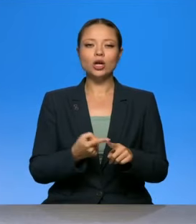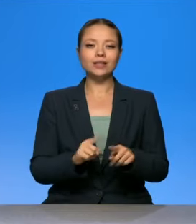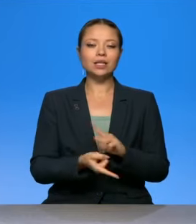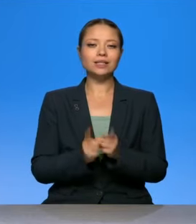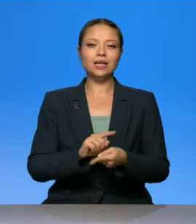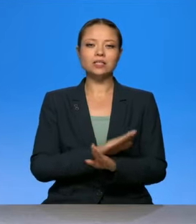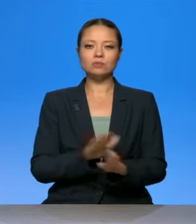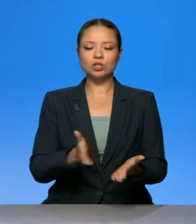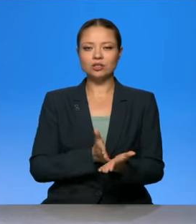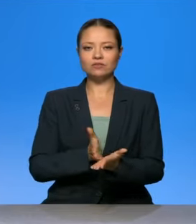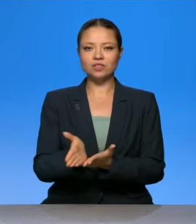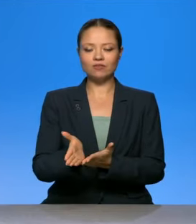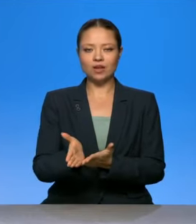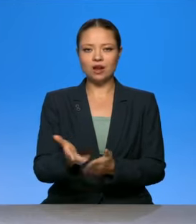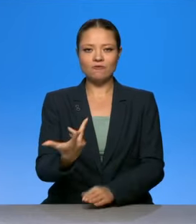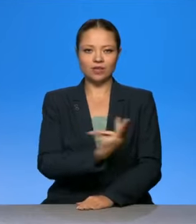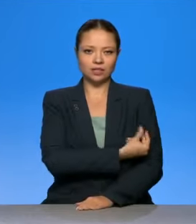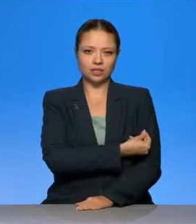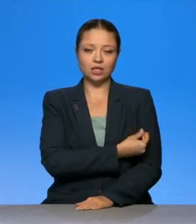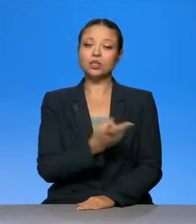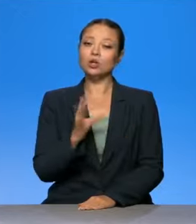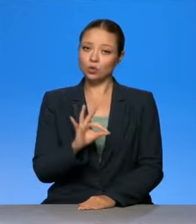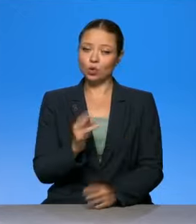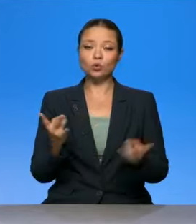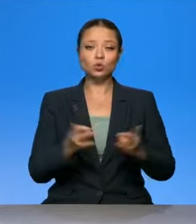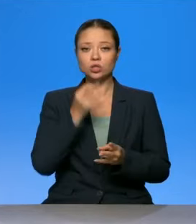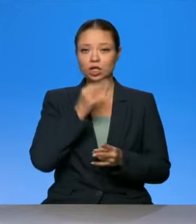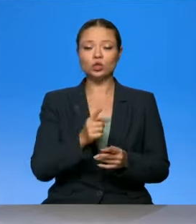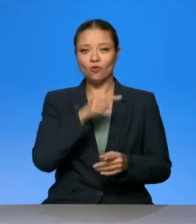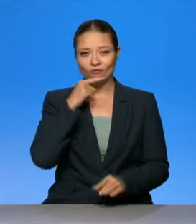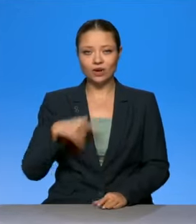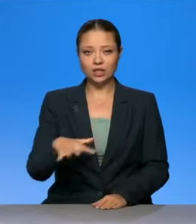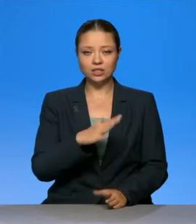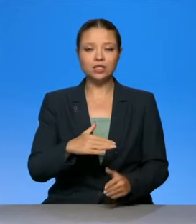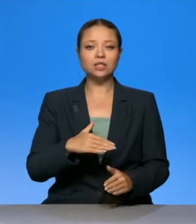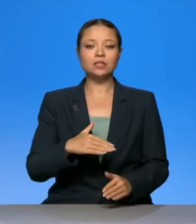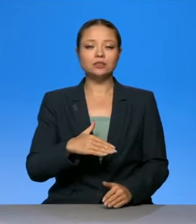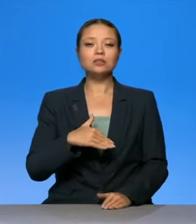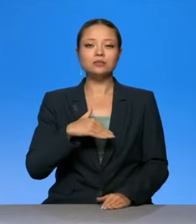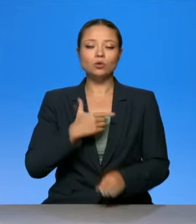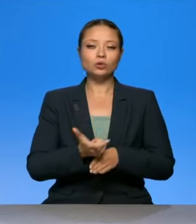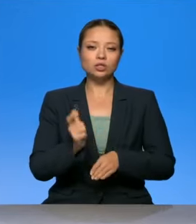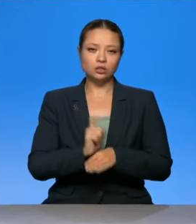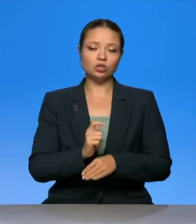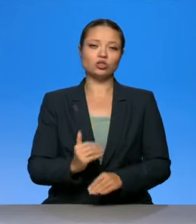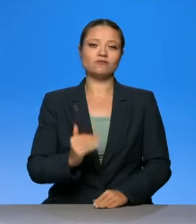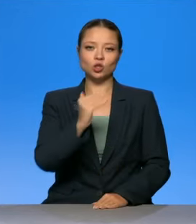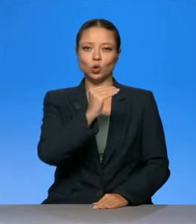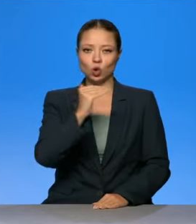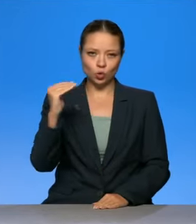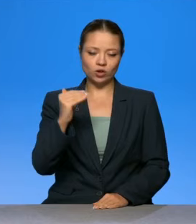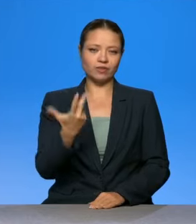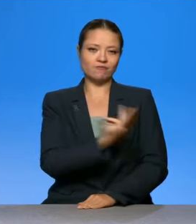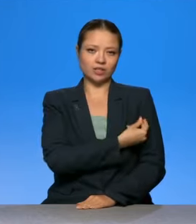вакцинации. Но здесь надо отметить, что в России традиционно достаточно высокий уровень вакцинации, в том числе детской вакцинации, он